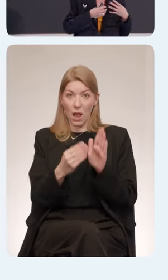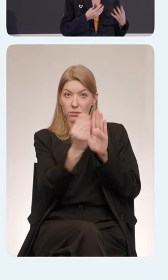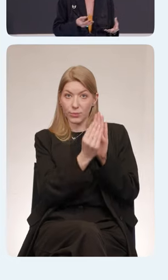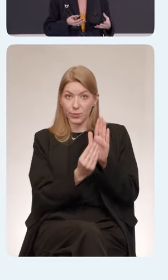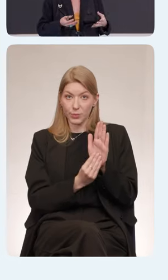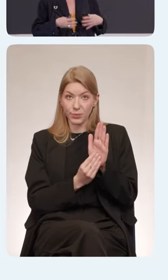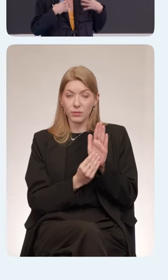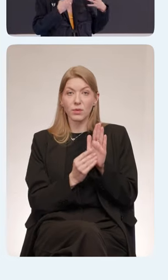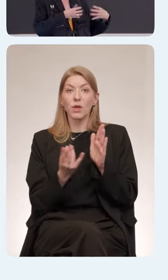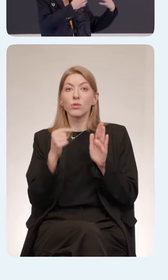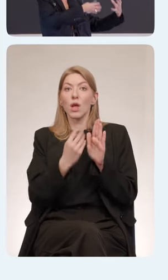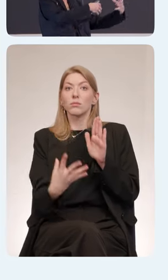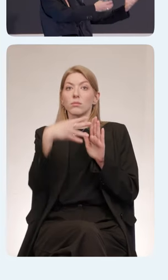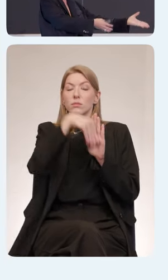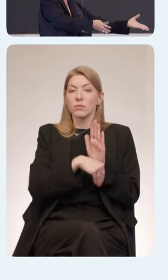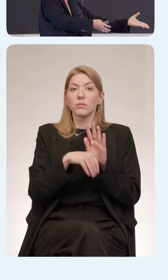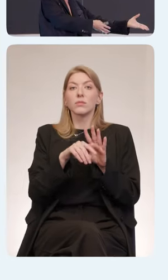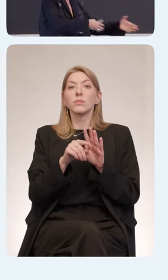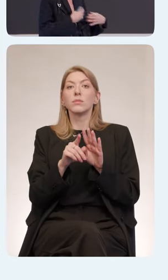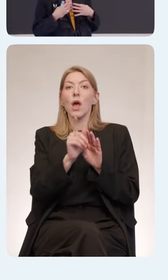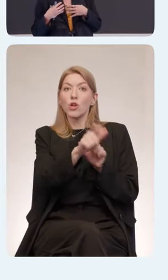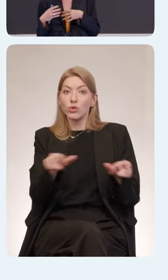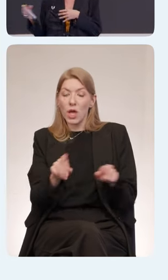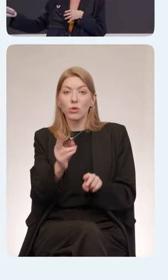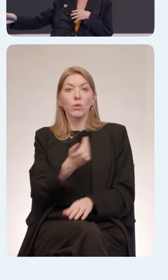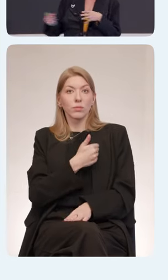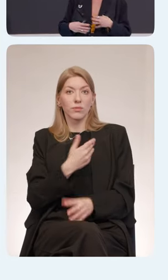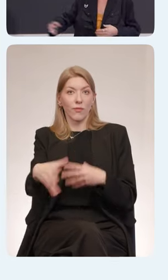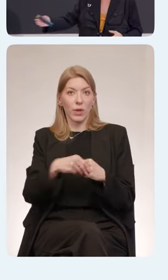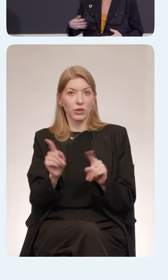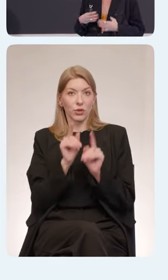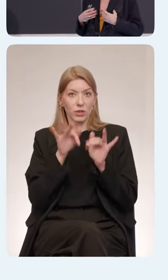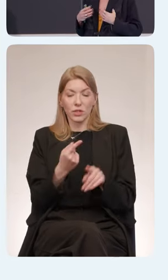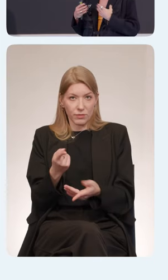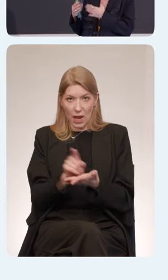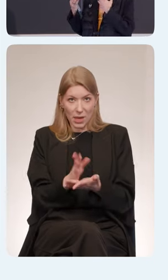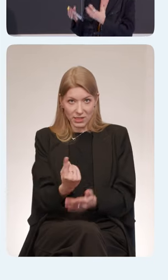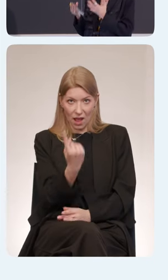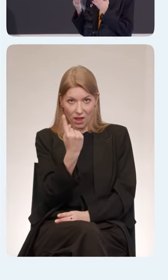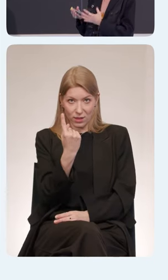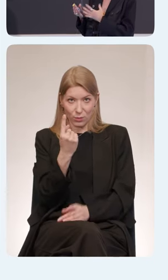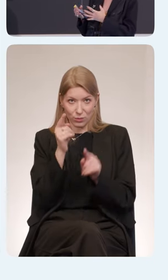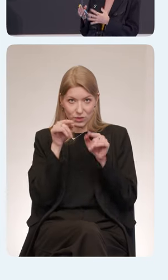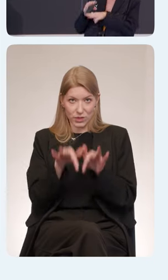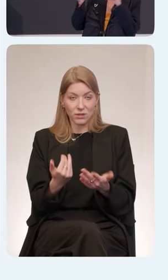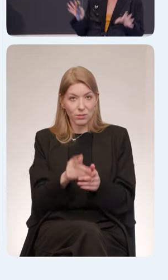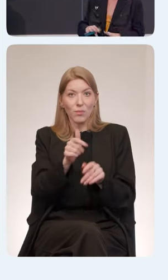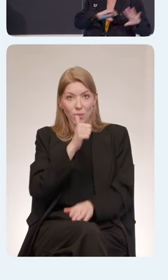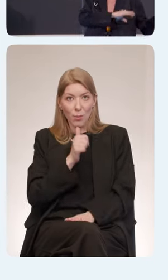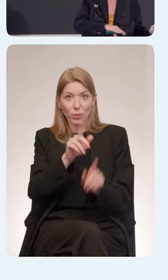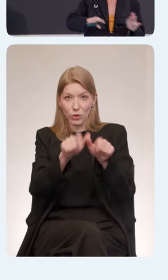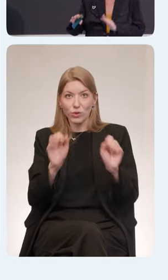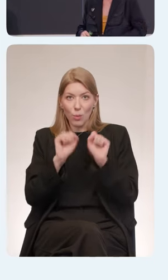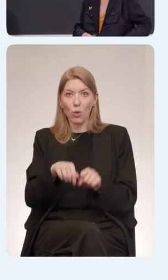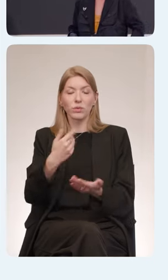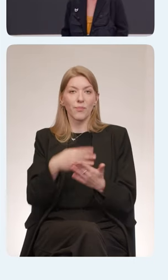заинтересованы в том, чтобы что-то с вами делать. Вообще вы не обязаны делать это один. Попробуйте. Люди могут заполнять таблички в Excel